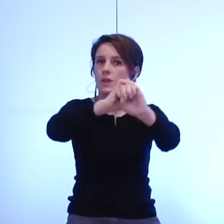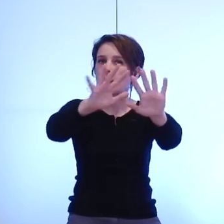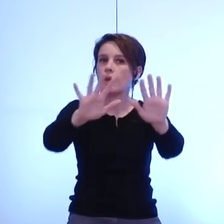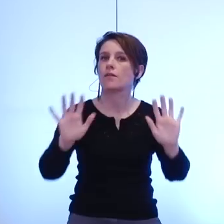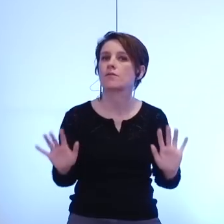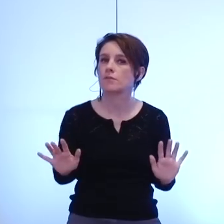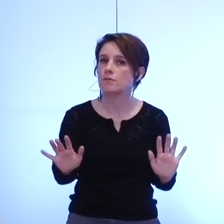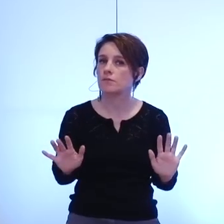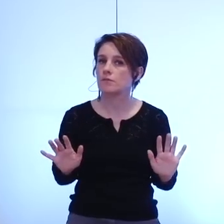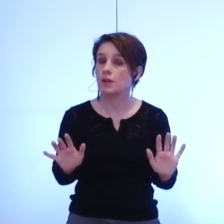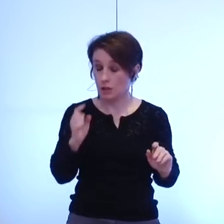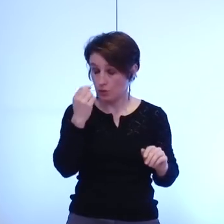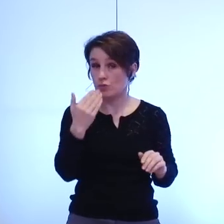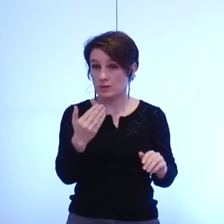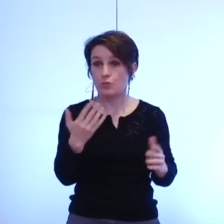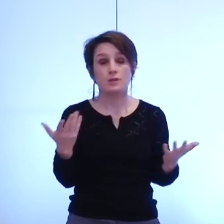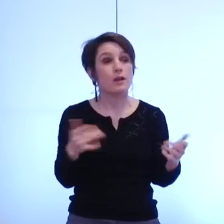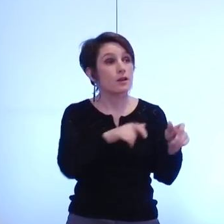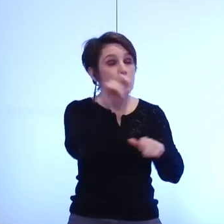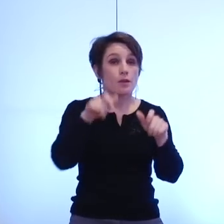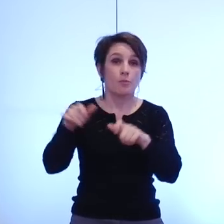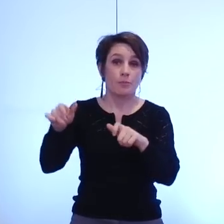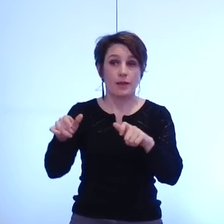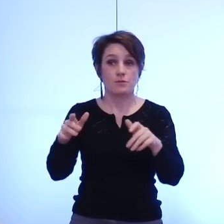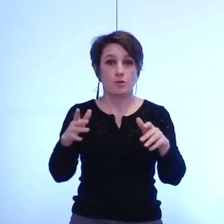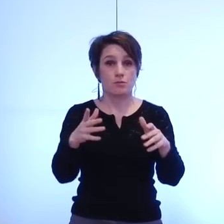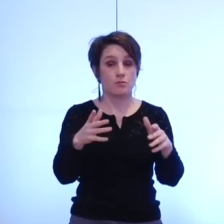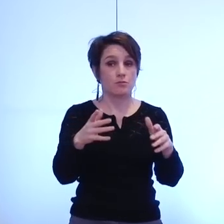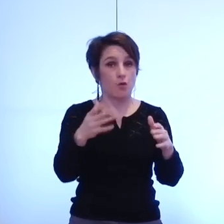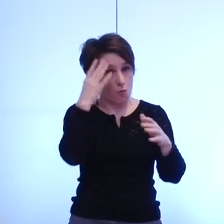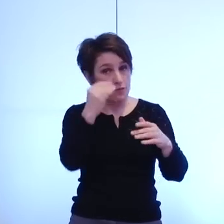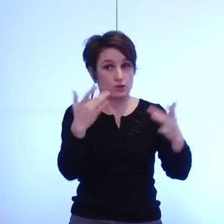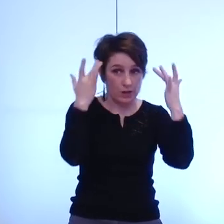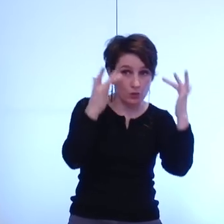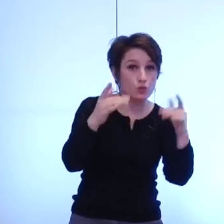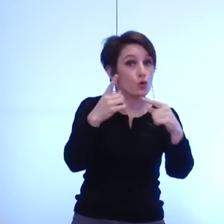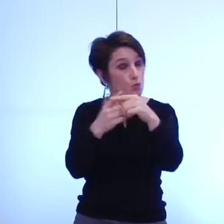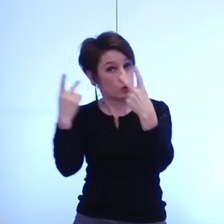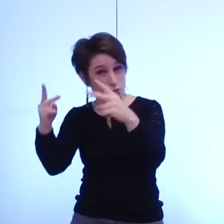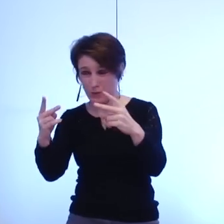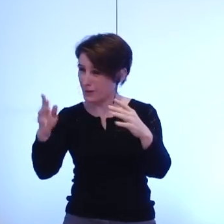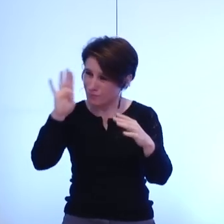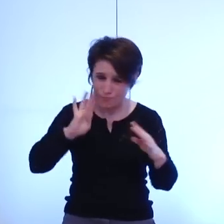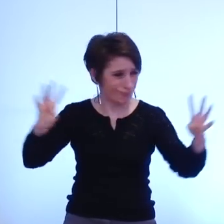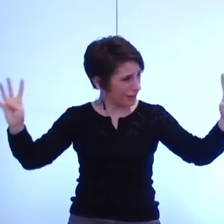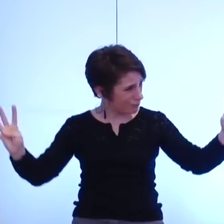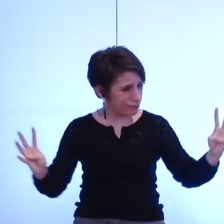cette base claire que nous invitons les acteurs culturels et les publics au dialogue et à la co-construction et au vu des retours du premier